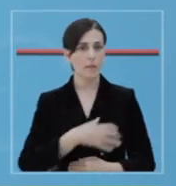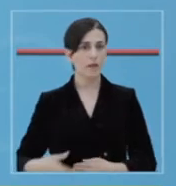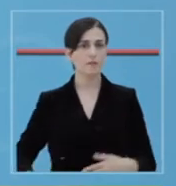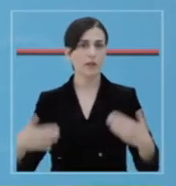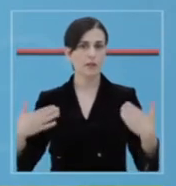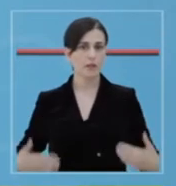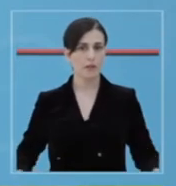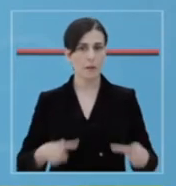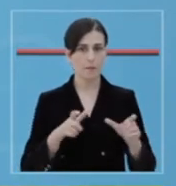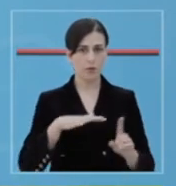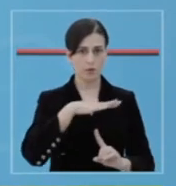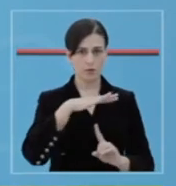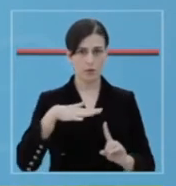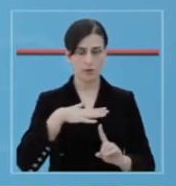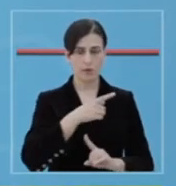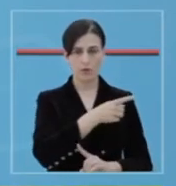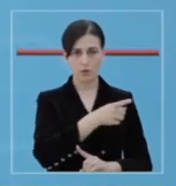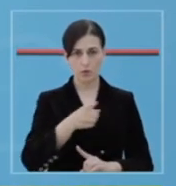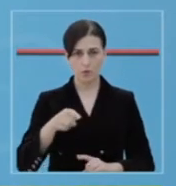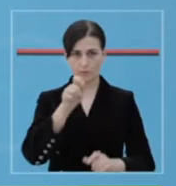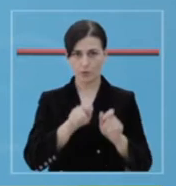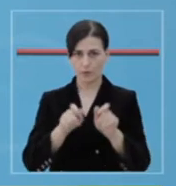Ministria e Shëndecis dhe Mbrojtje Sociale